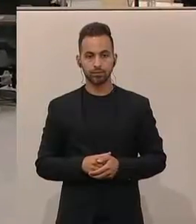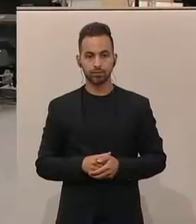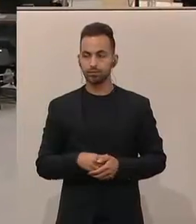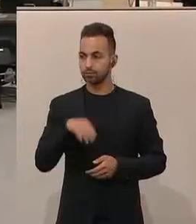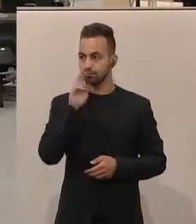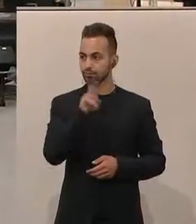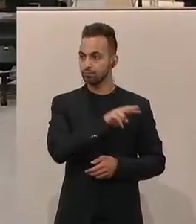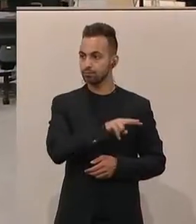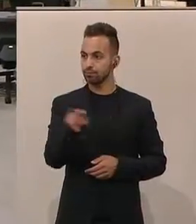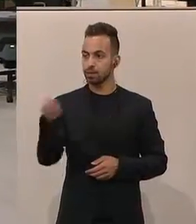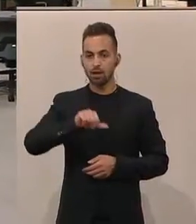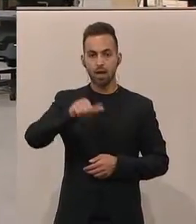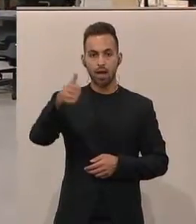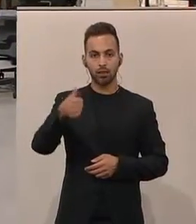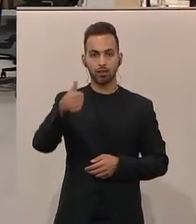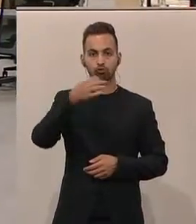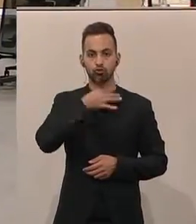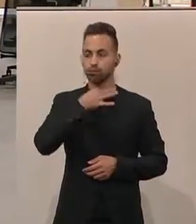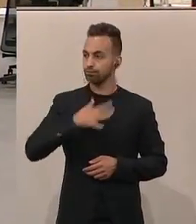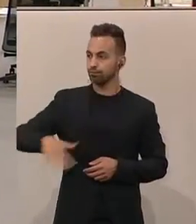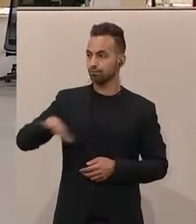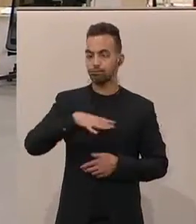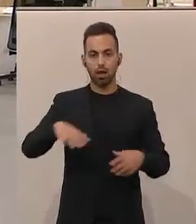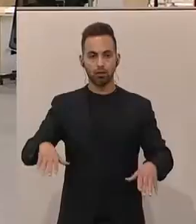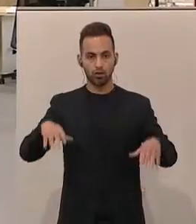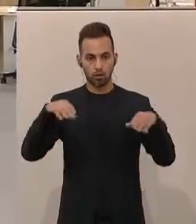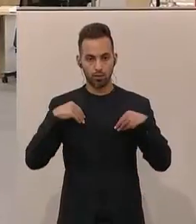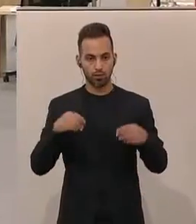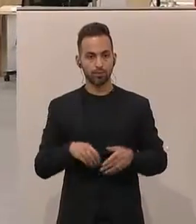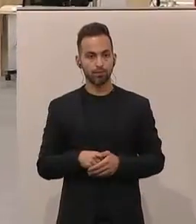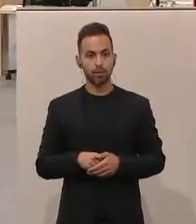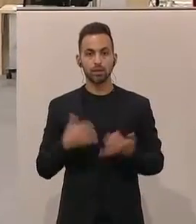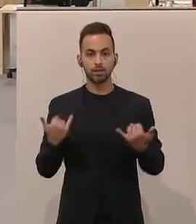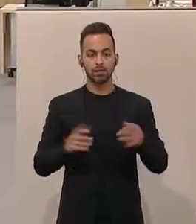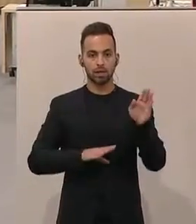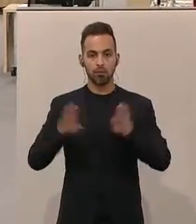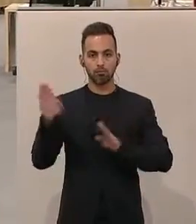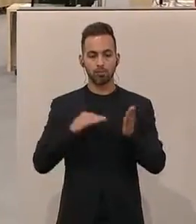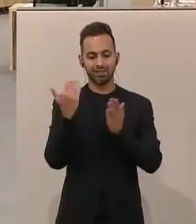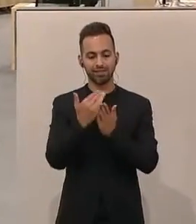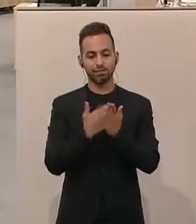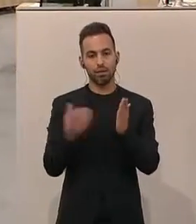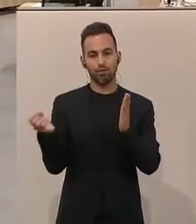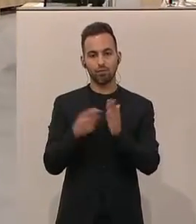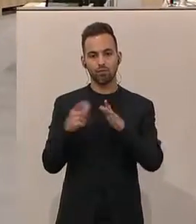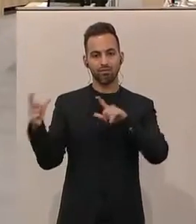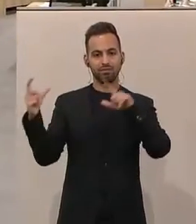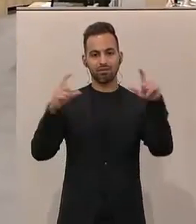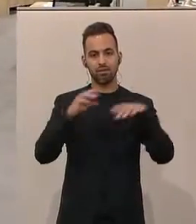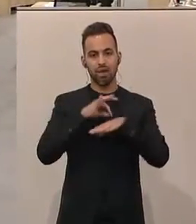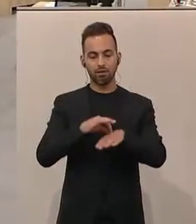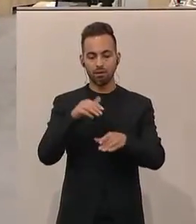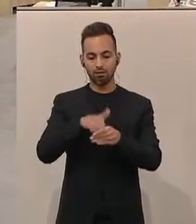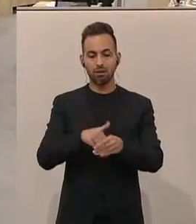Das ist einstimmig, daher ist der Antrag angenommen. Nun kommen wir zur Abstimmung in den Gesetzesentwurfs samt Titel und Eingang in der